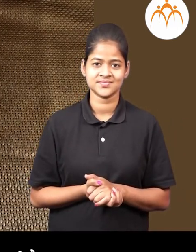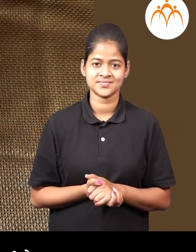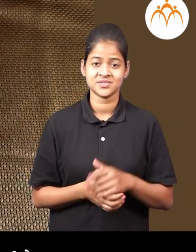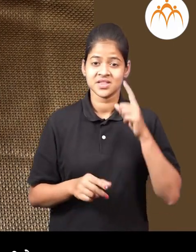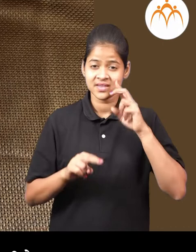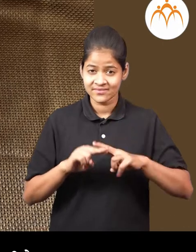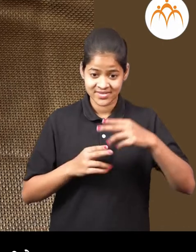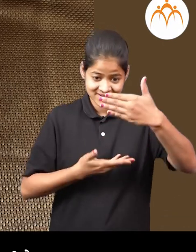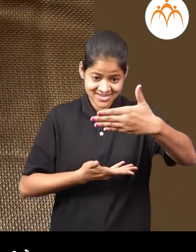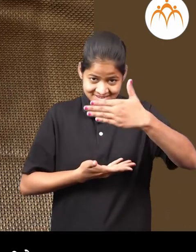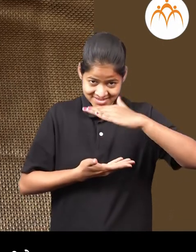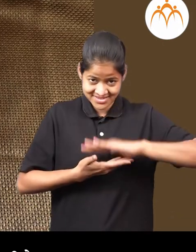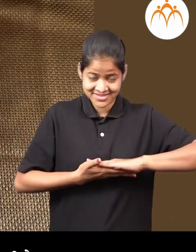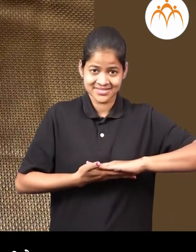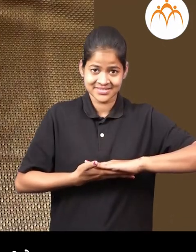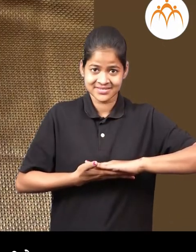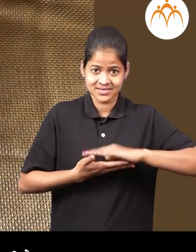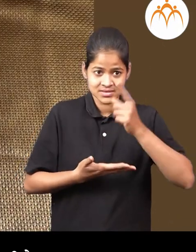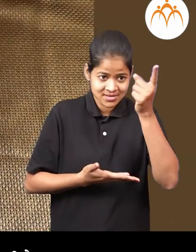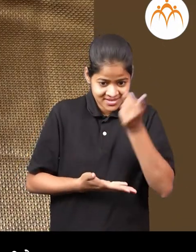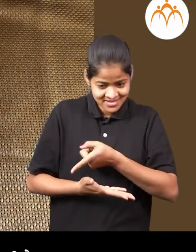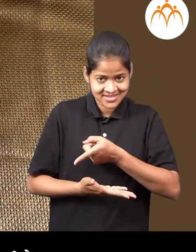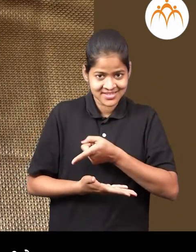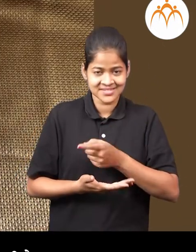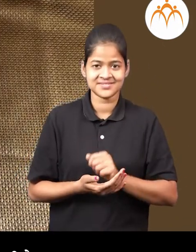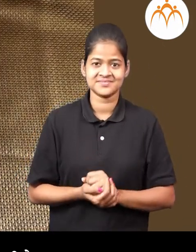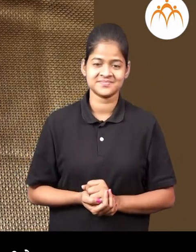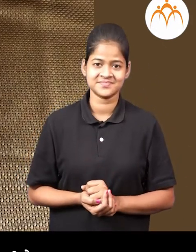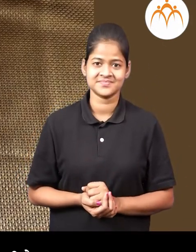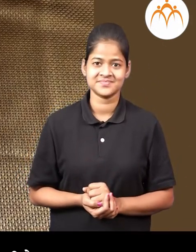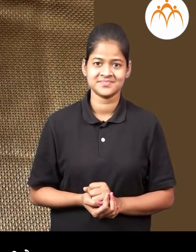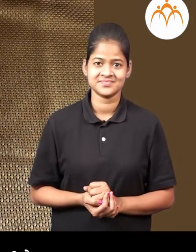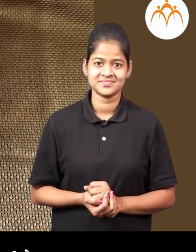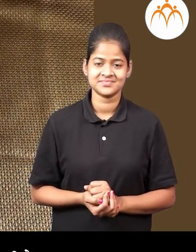आणि हा आसा दुमडला तर ही तिर्पी रेशा